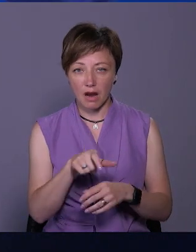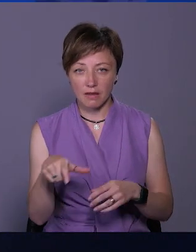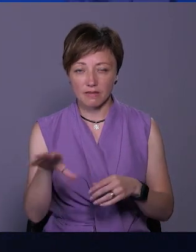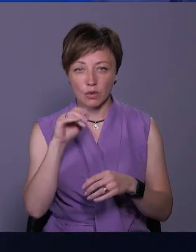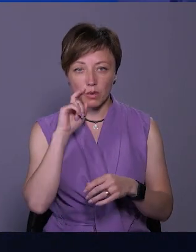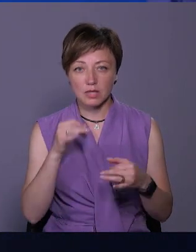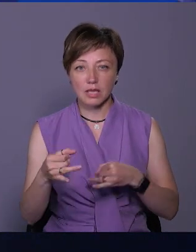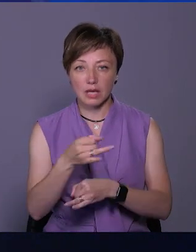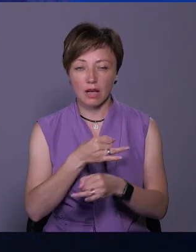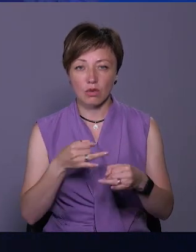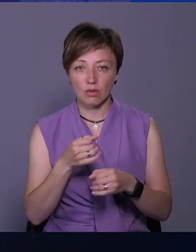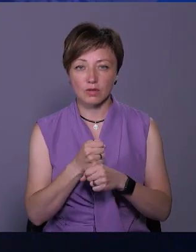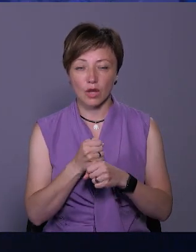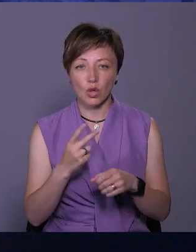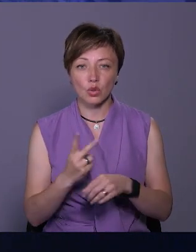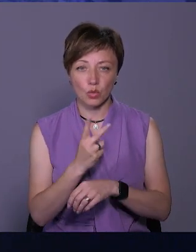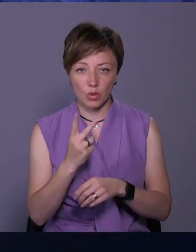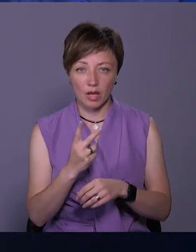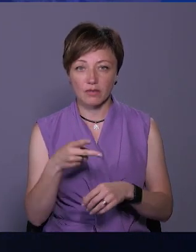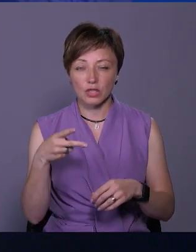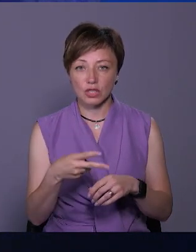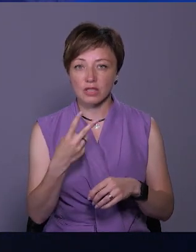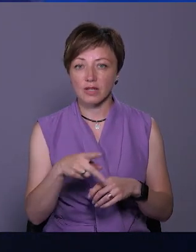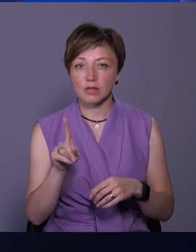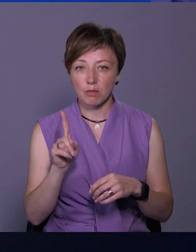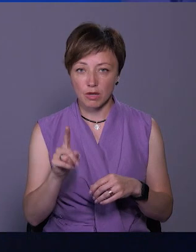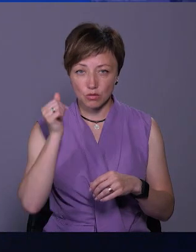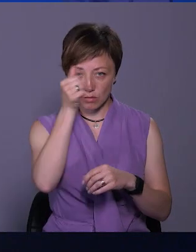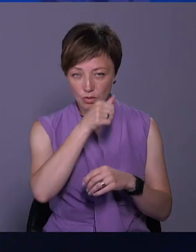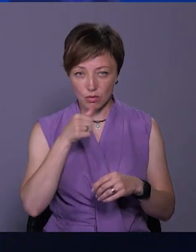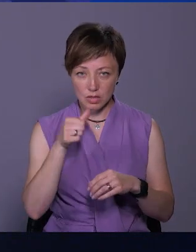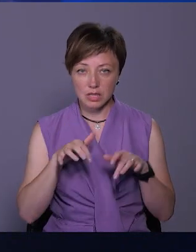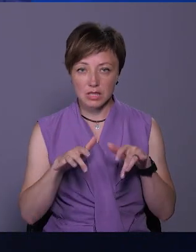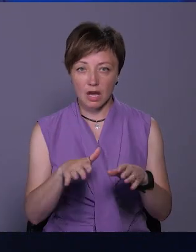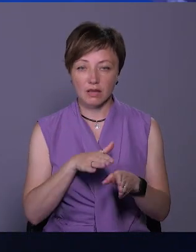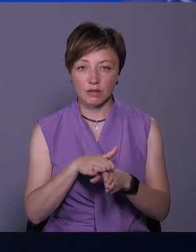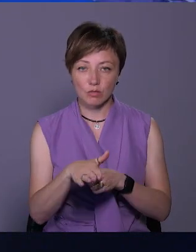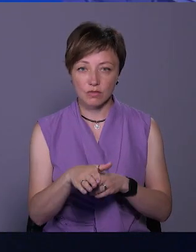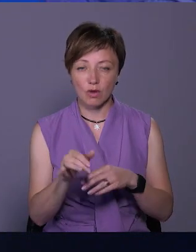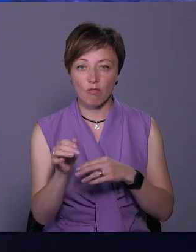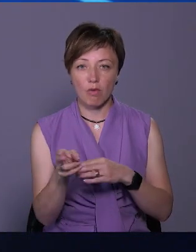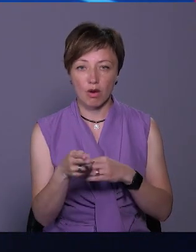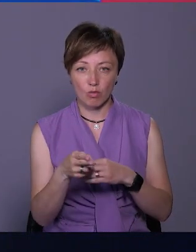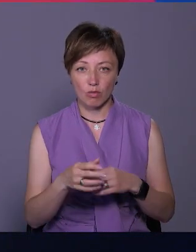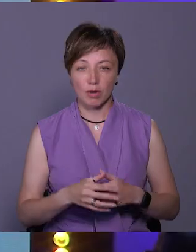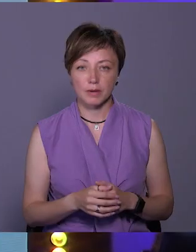Всеукраїнський діалог влаштовують вже вдруге. У 2021 році захід відбувся у Маріуполі.